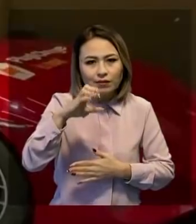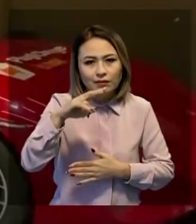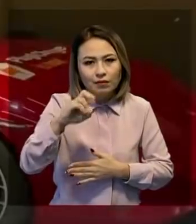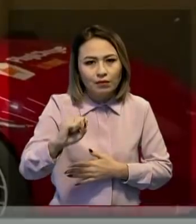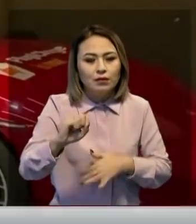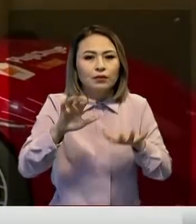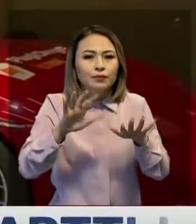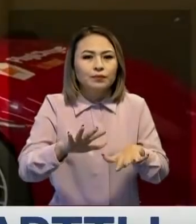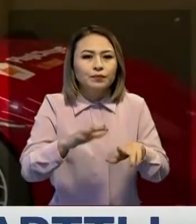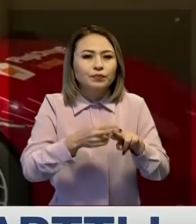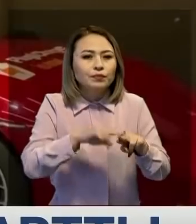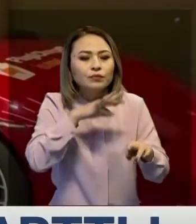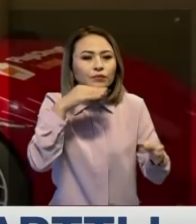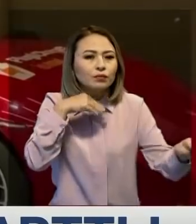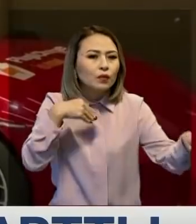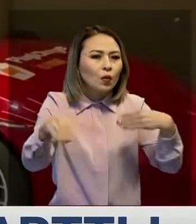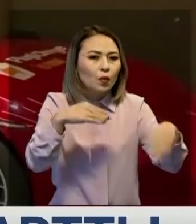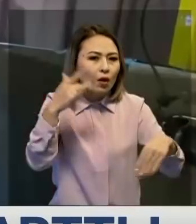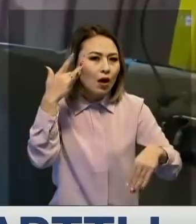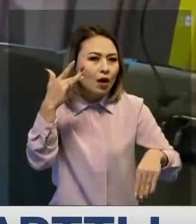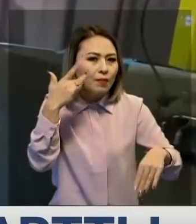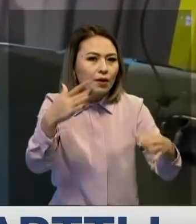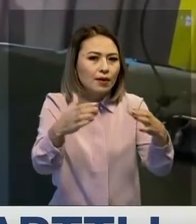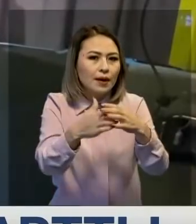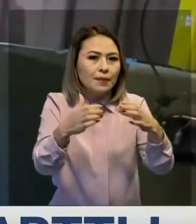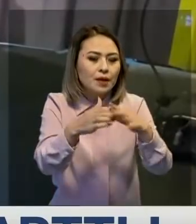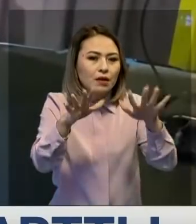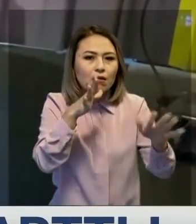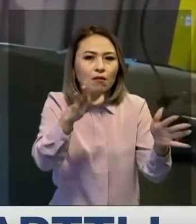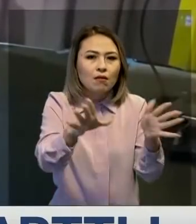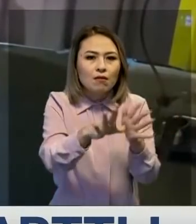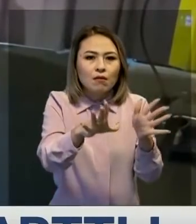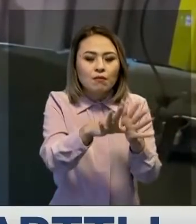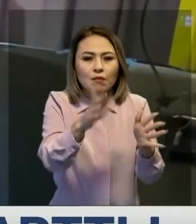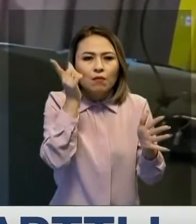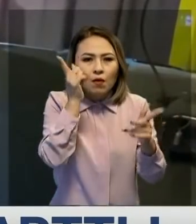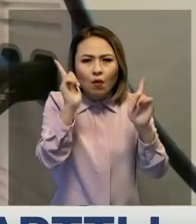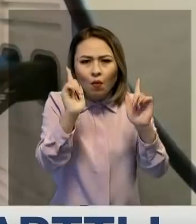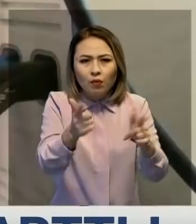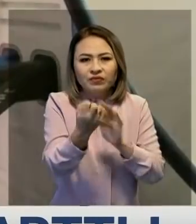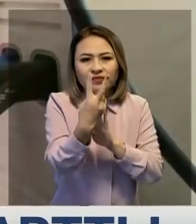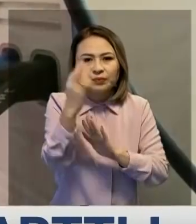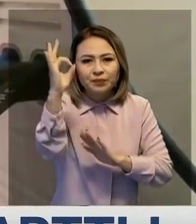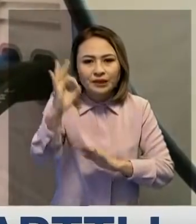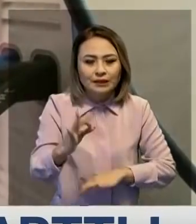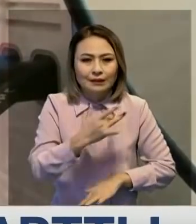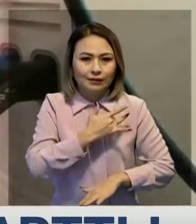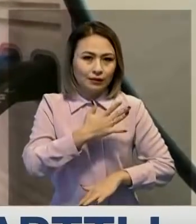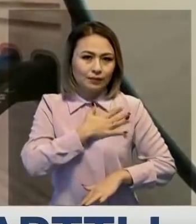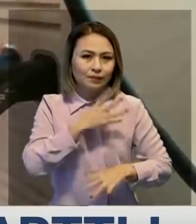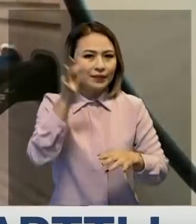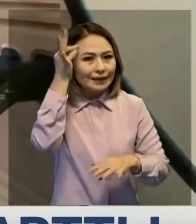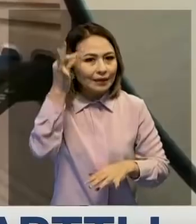Нарвегиялық тарты Исланы көптеп алған. Америкалық кампания жергілікті электромобиль нарығының 12%-ын еленіп, неміздің